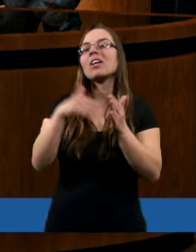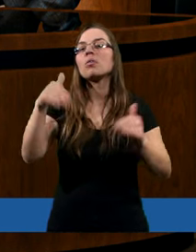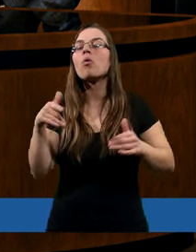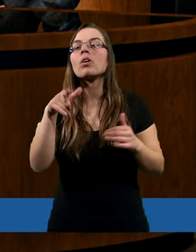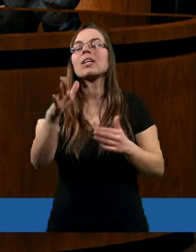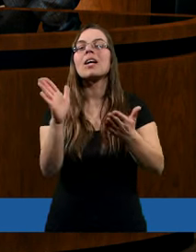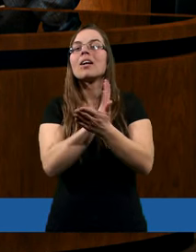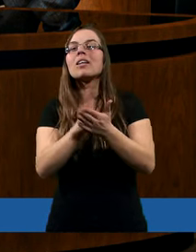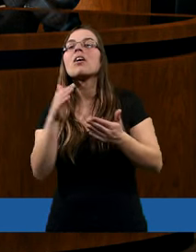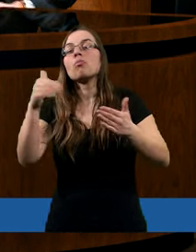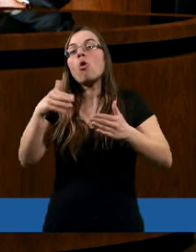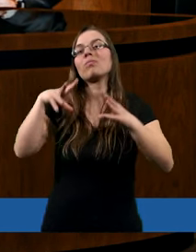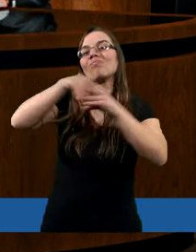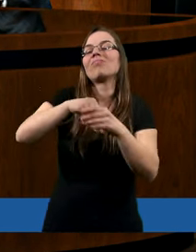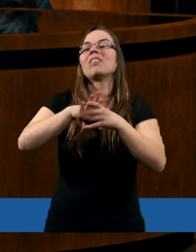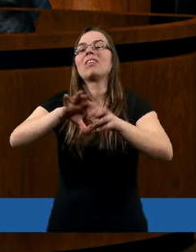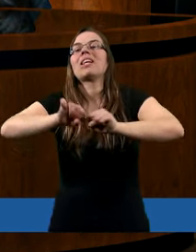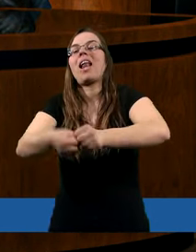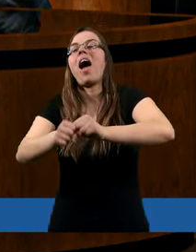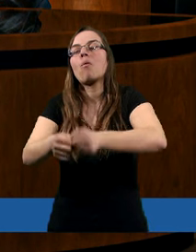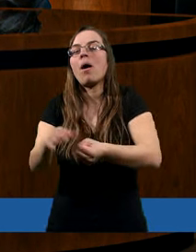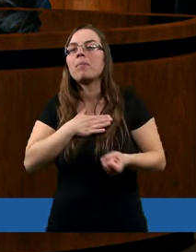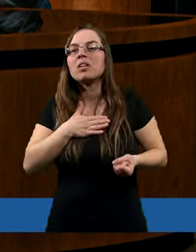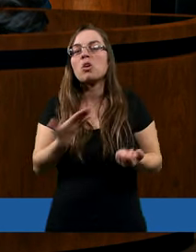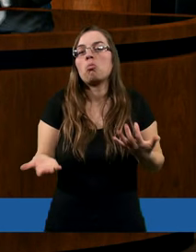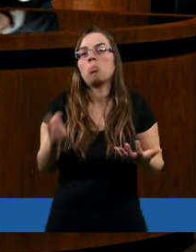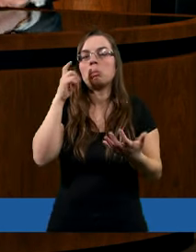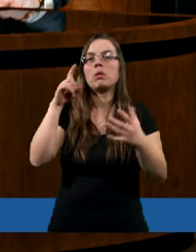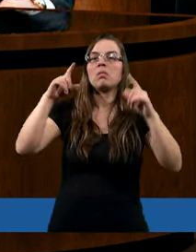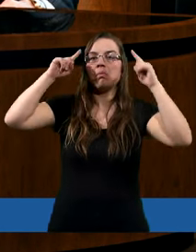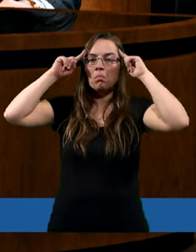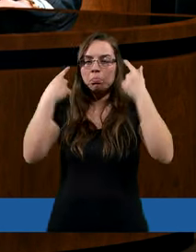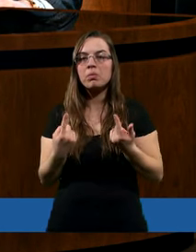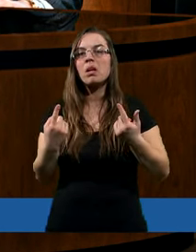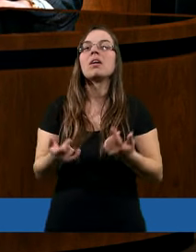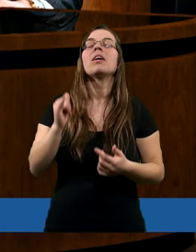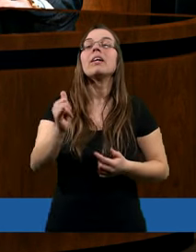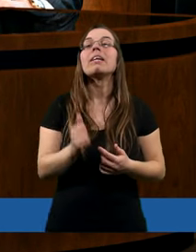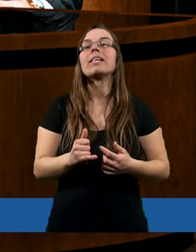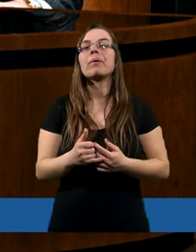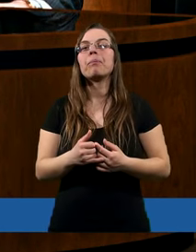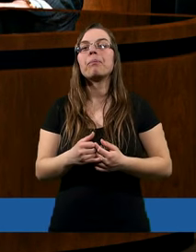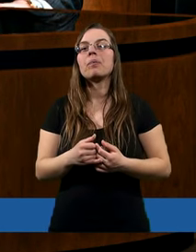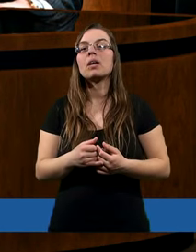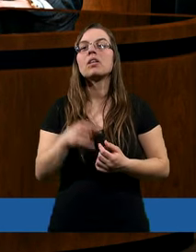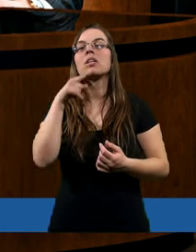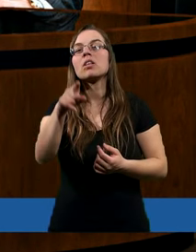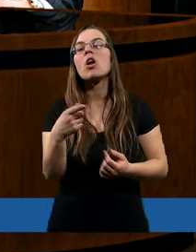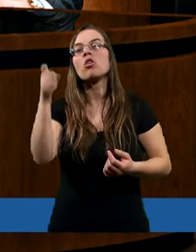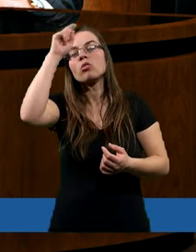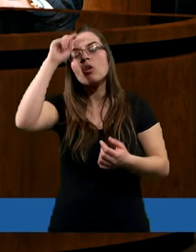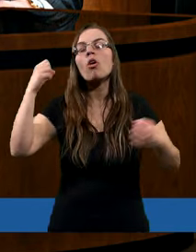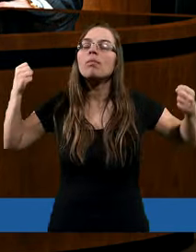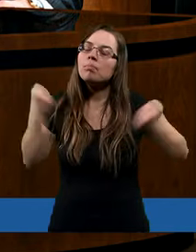do niektórych wpędzić w załamanie. Tak. Bo w tym momencie usiądą i powiedzą, tak, tam